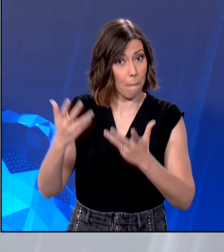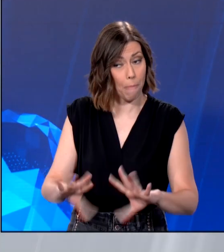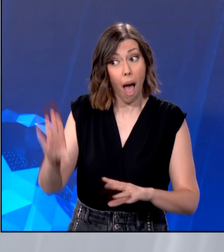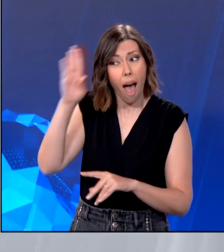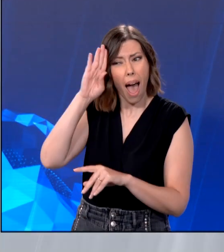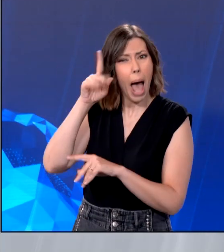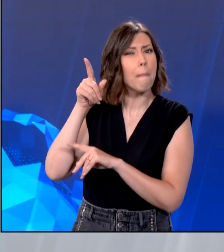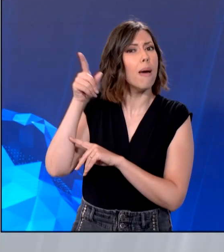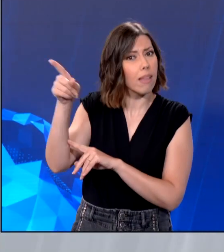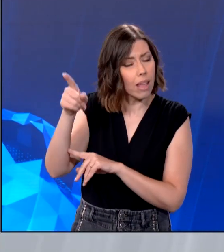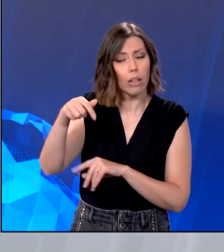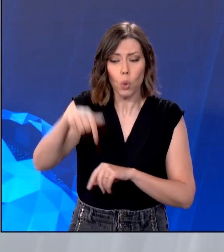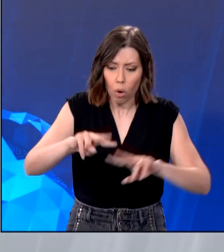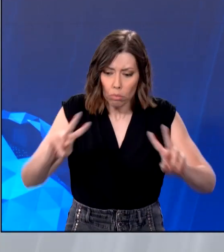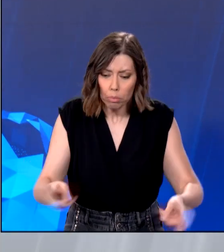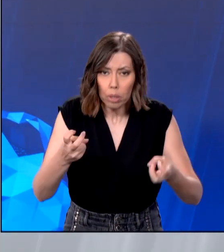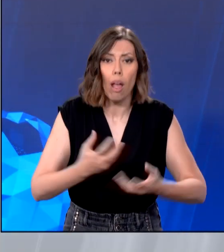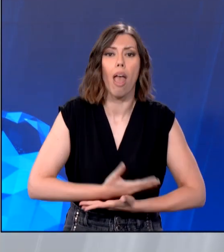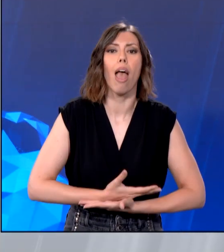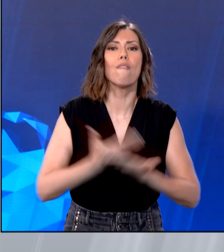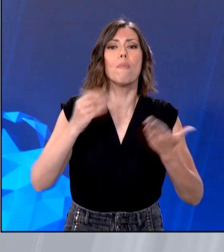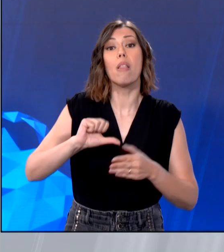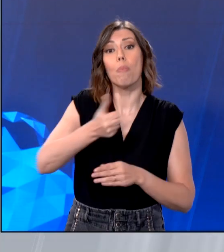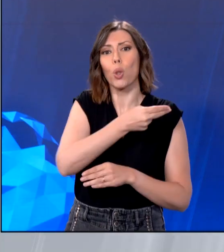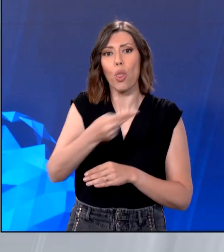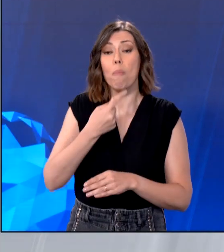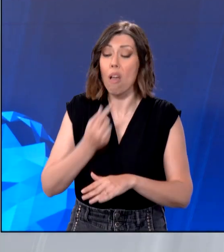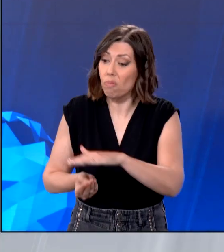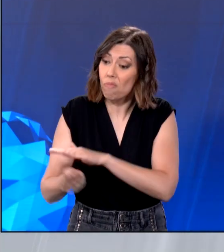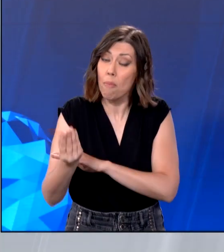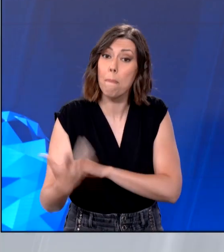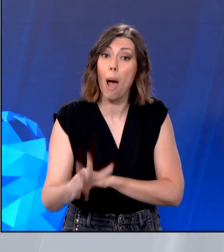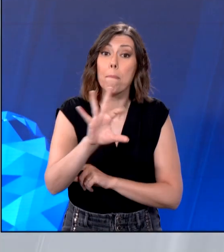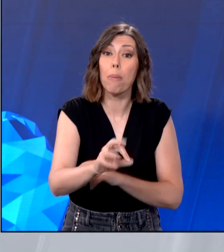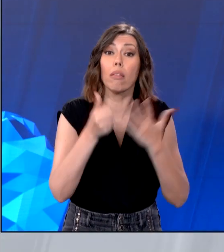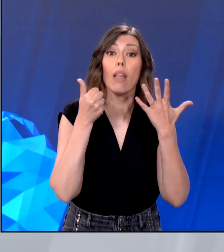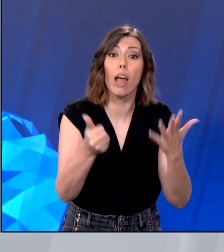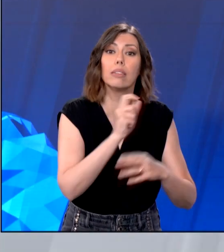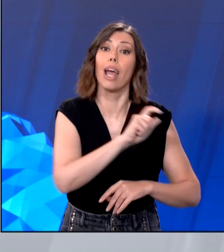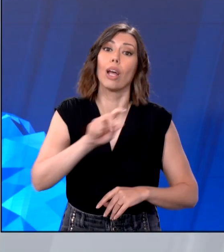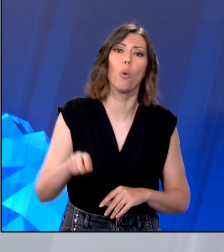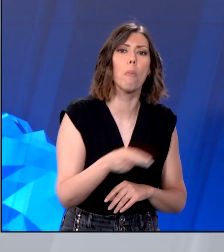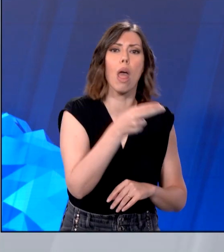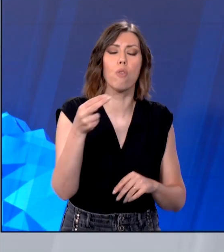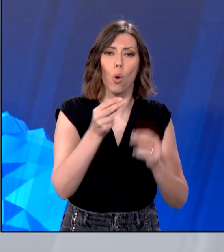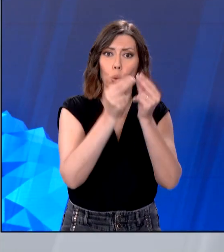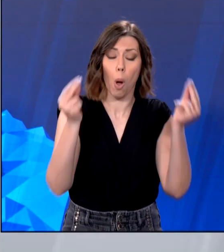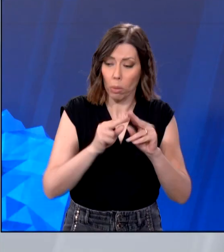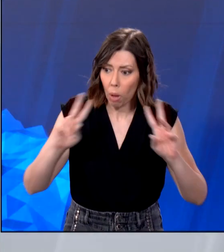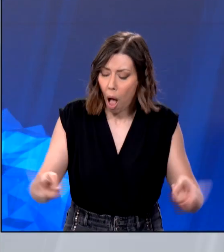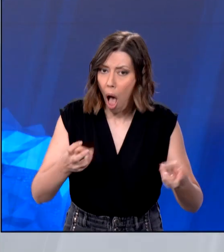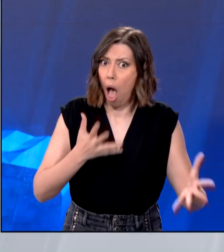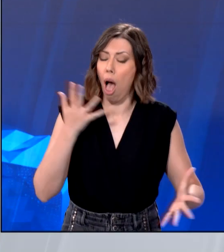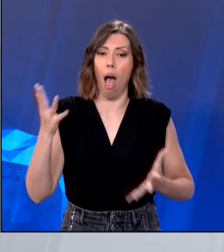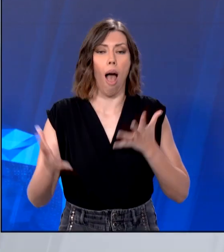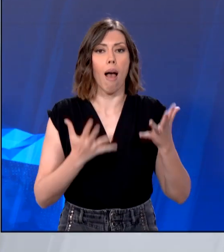σκάνδαλο, με την εφημέριδα πρώτο θέμα να κάνει λόγο για 56 εκατομμύρια ευρώ, έχουν προκαλέσει πολιτική θύελα. Ο πρώην πρωθυπουργός Αντώνης